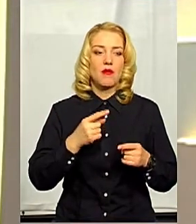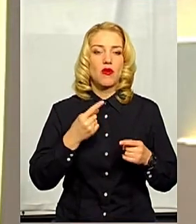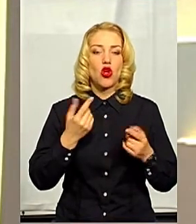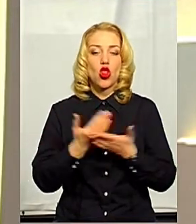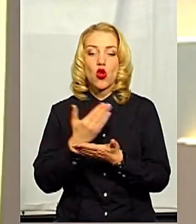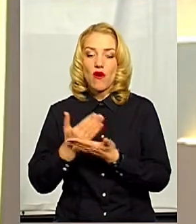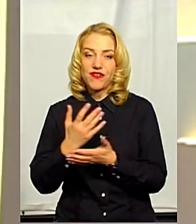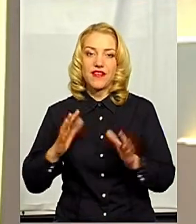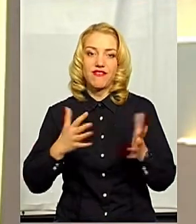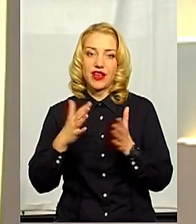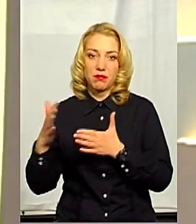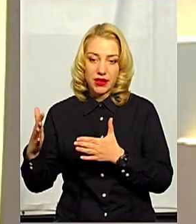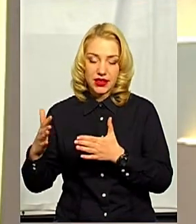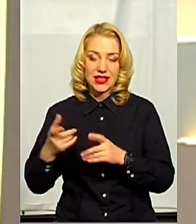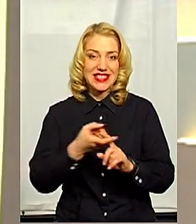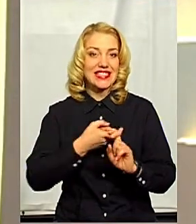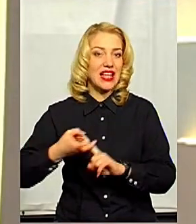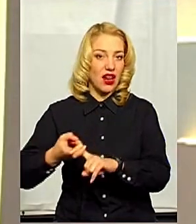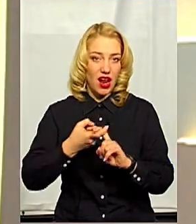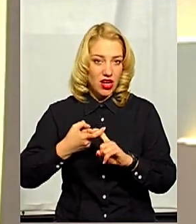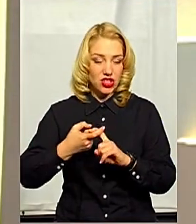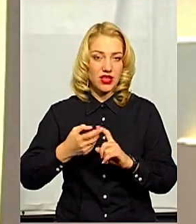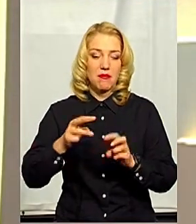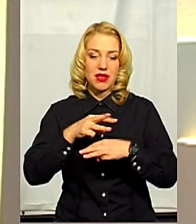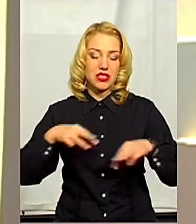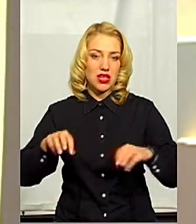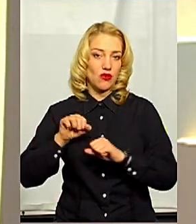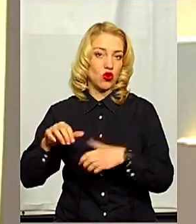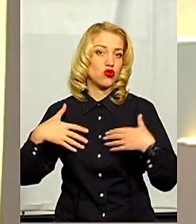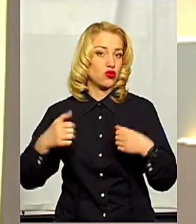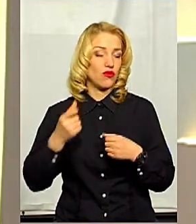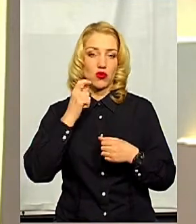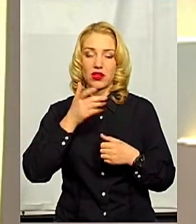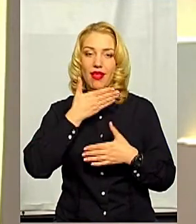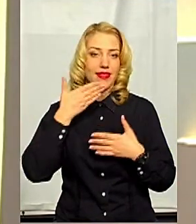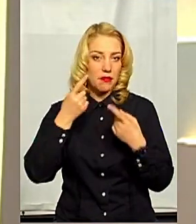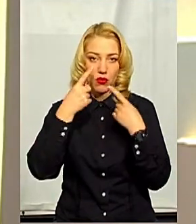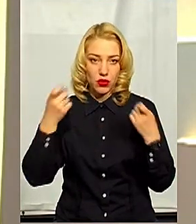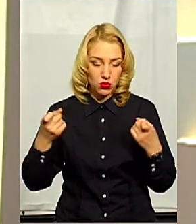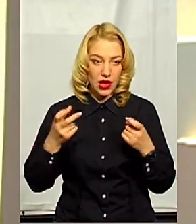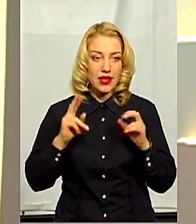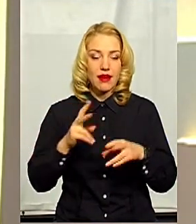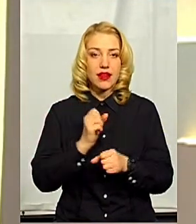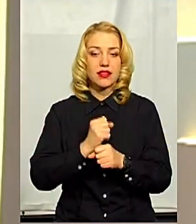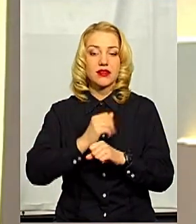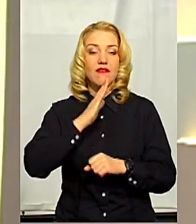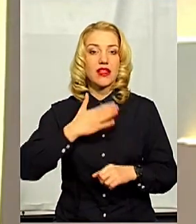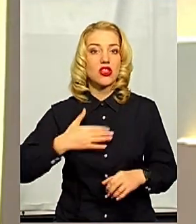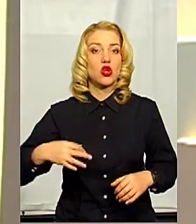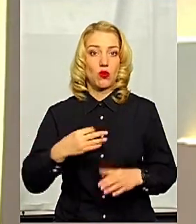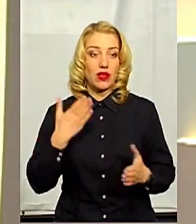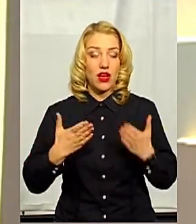Міністерство охорони здоров'я станом на сьогодні не повідомляє. Як діятимуть у нашій області, якщо перший